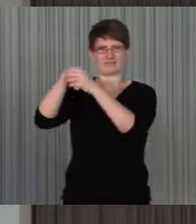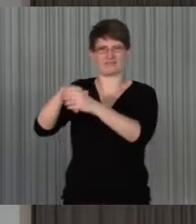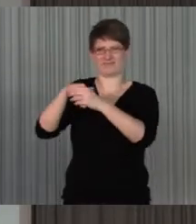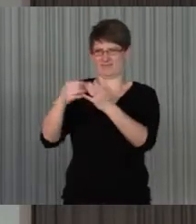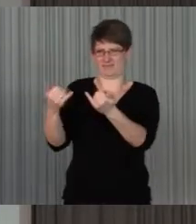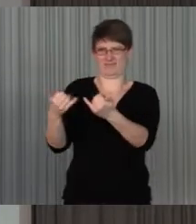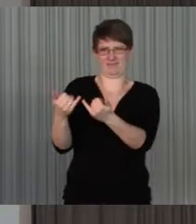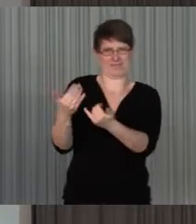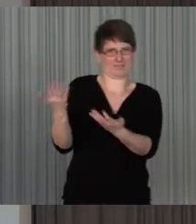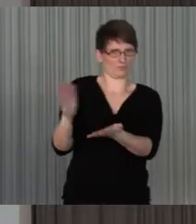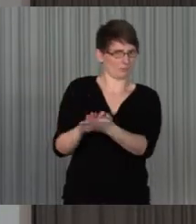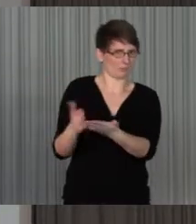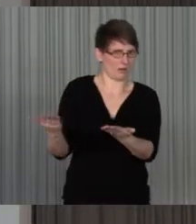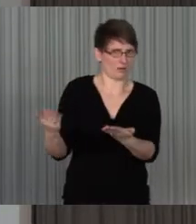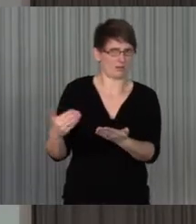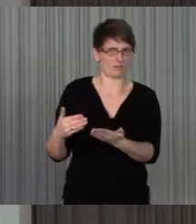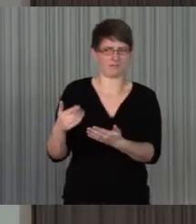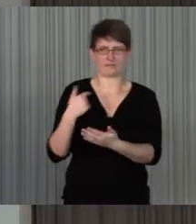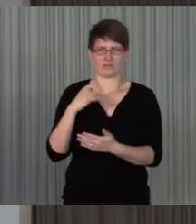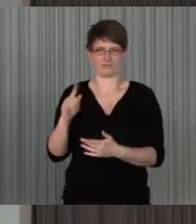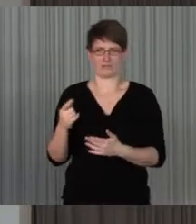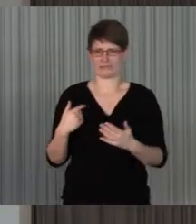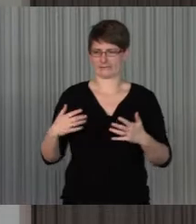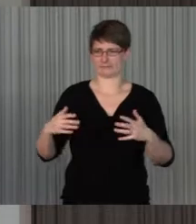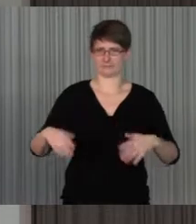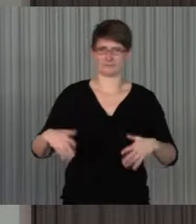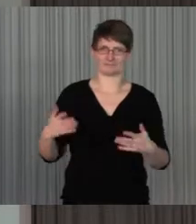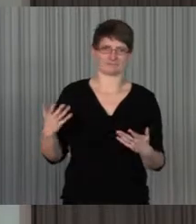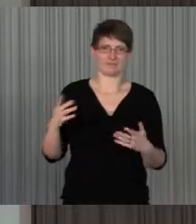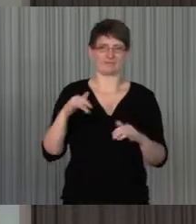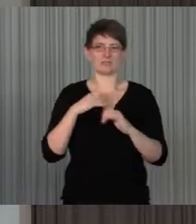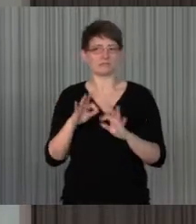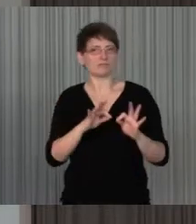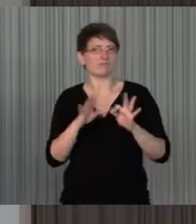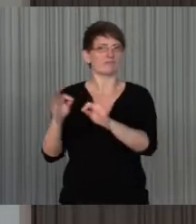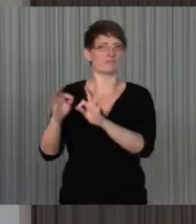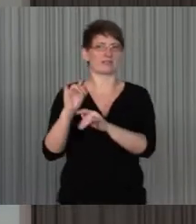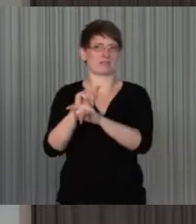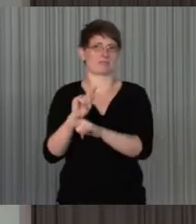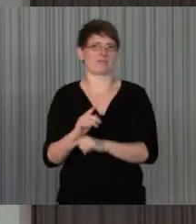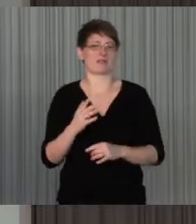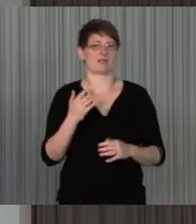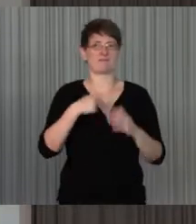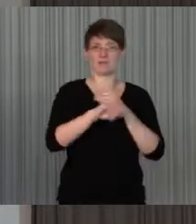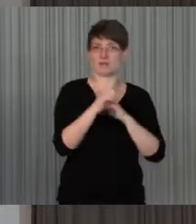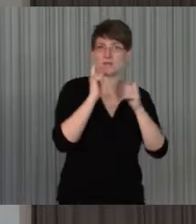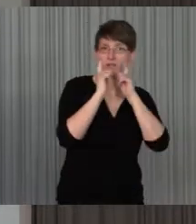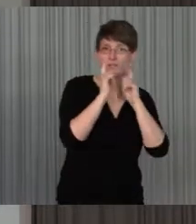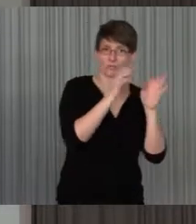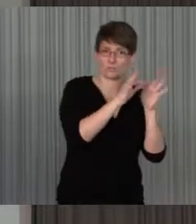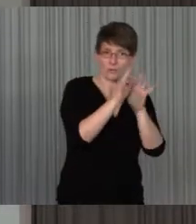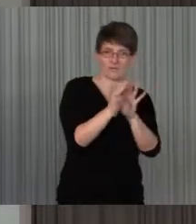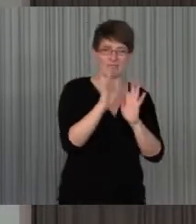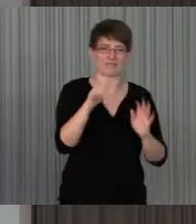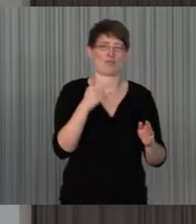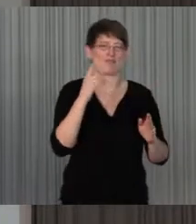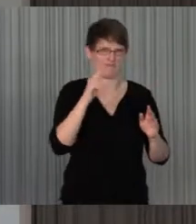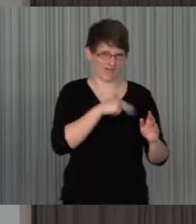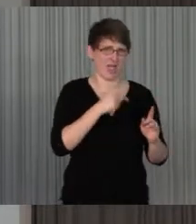nicht genau weiß, wird man das noch machen, oder sowas. Wie führt man Interviews, was sollte man vermeiden, also das ist